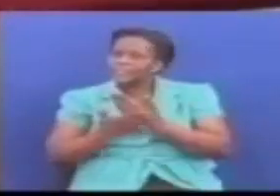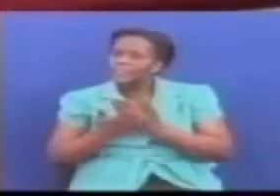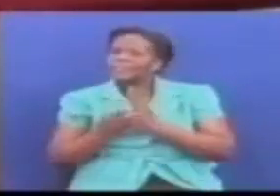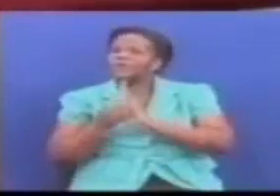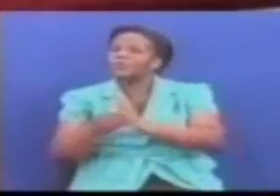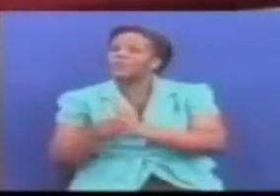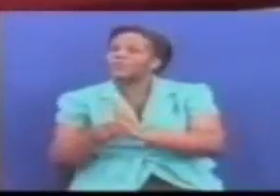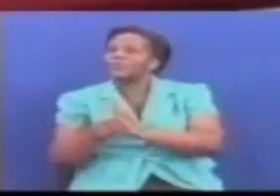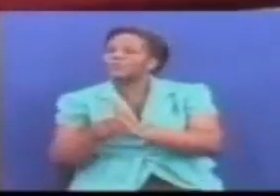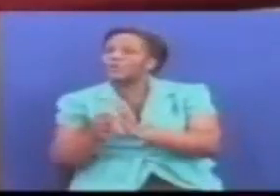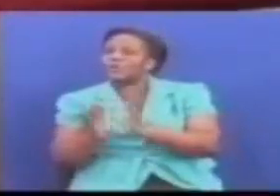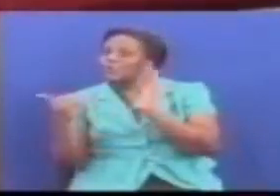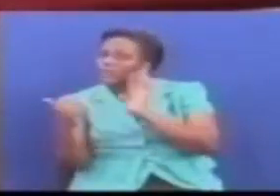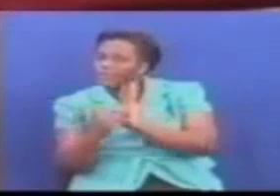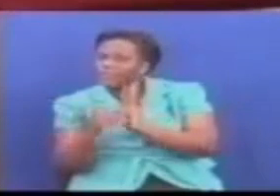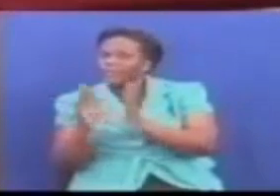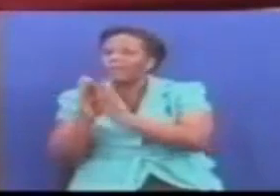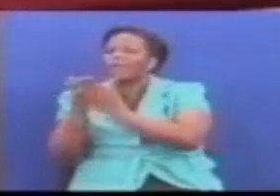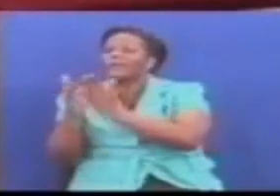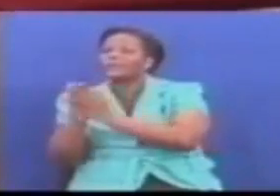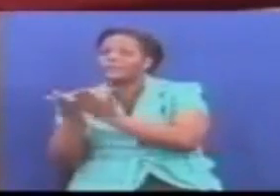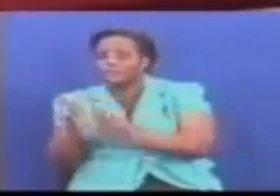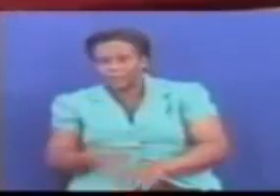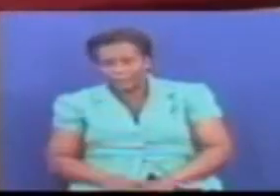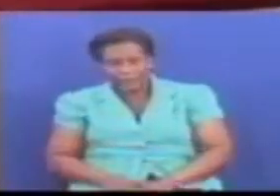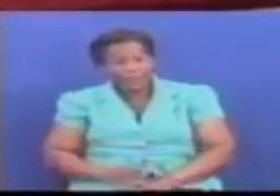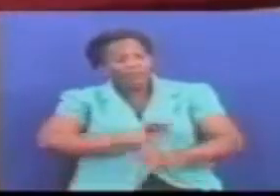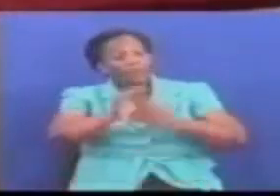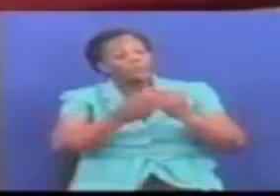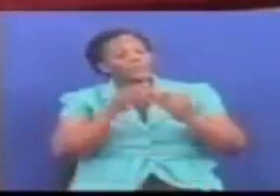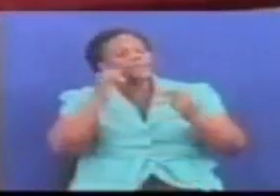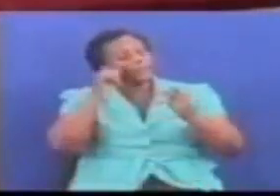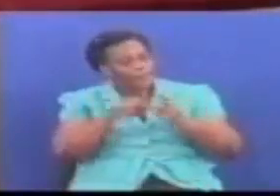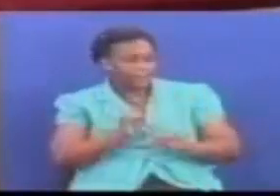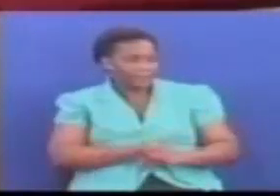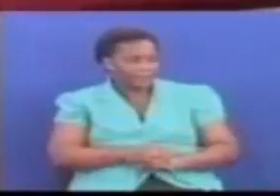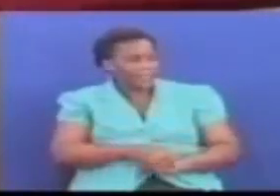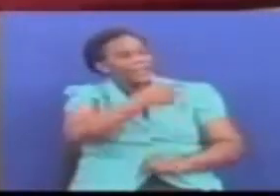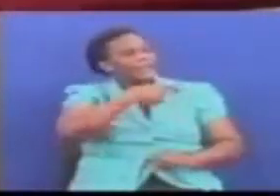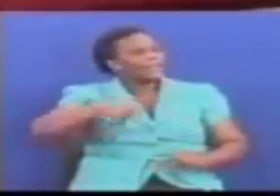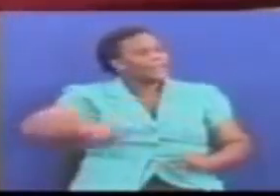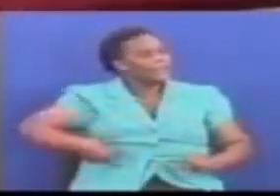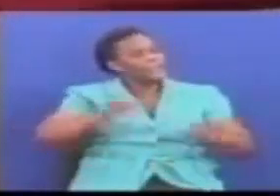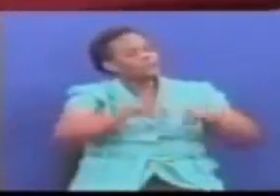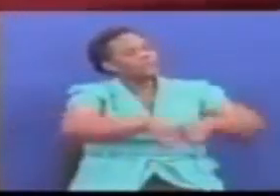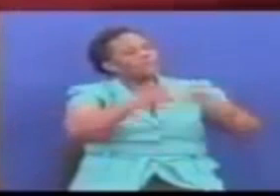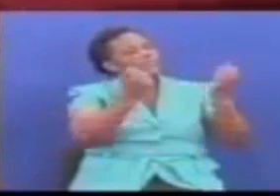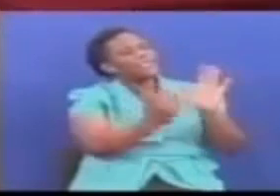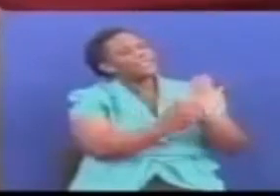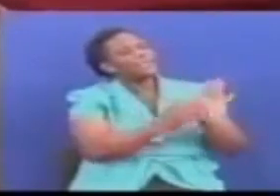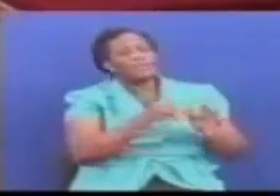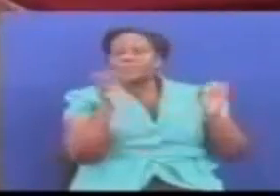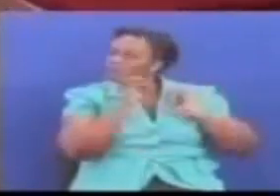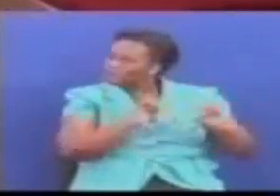mwakikishie na ni miludie tena Alicho kisema raisi wetu kule kagera Hajavunja sheria nimekuambia